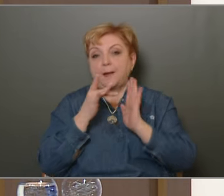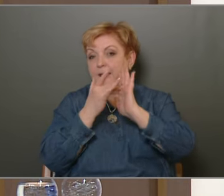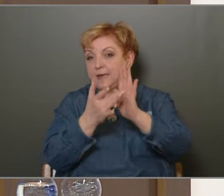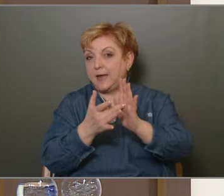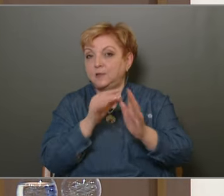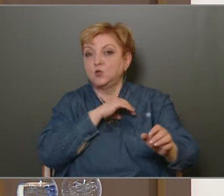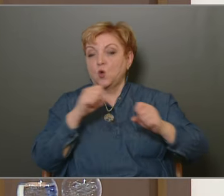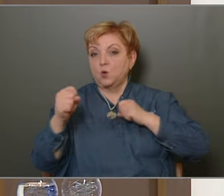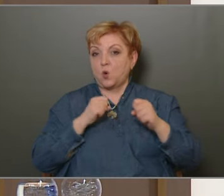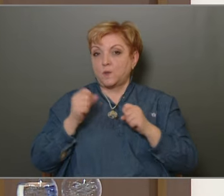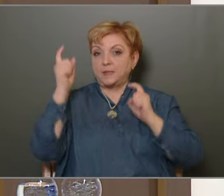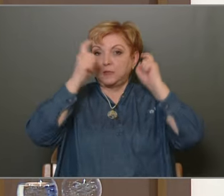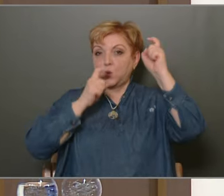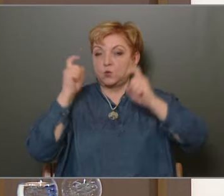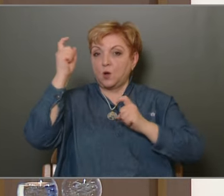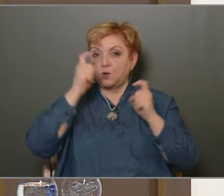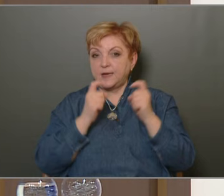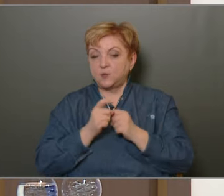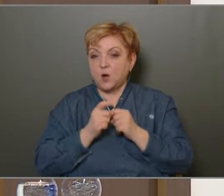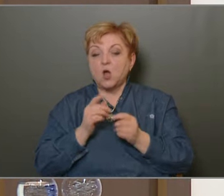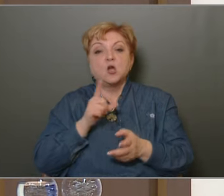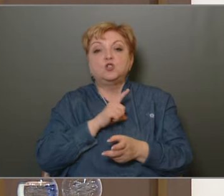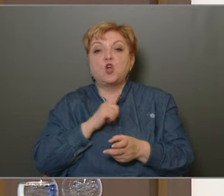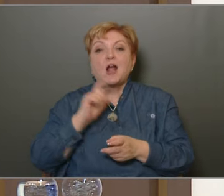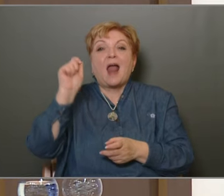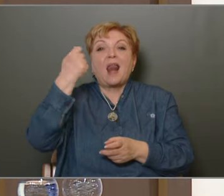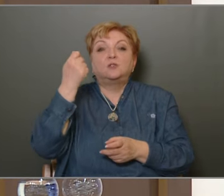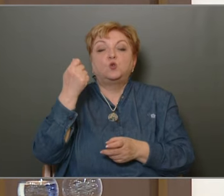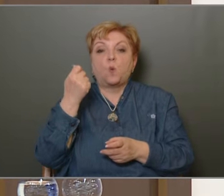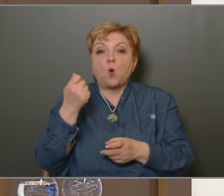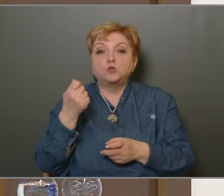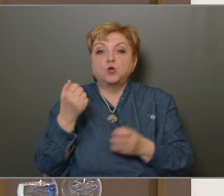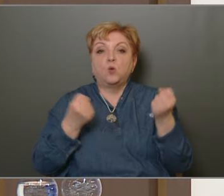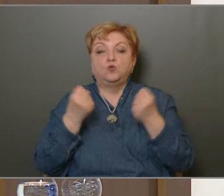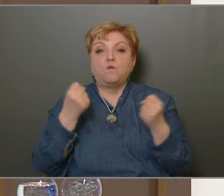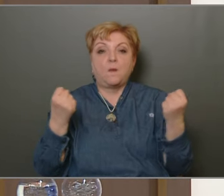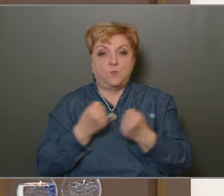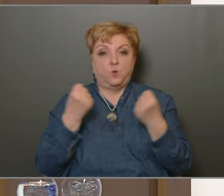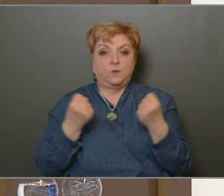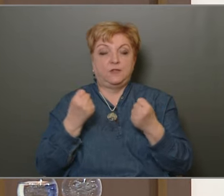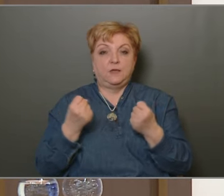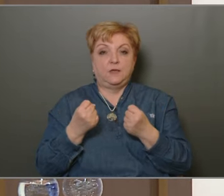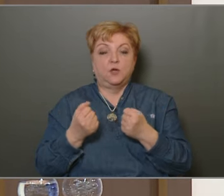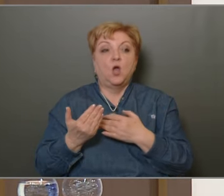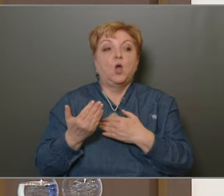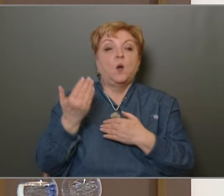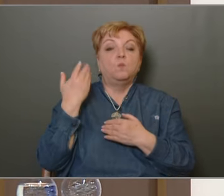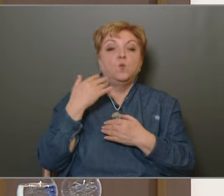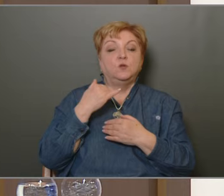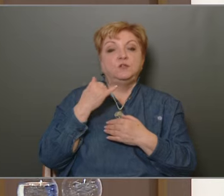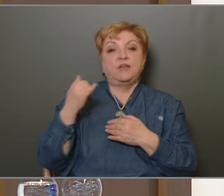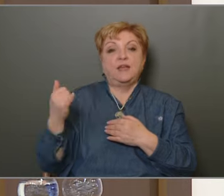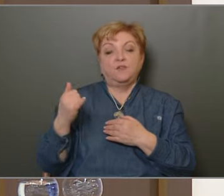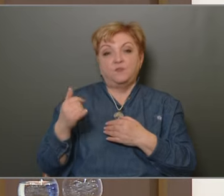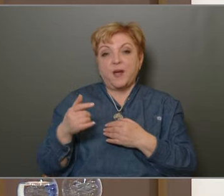az önkormányzti gondolkodásban, most már csak elektromos autókkal működik a közterület felügyelet. Ezzel csak a tavaly évben 13